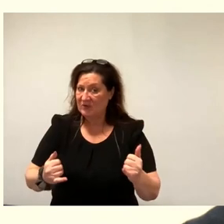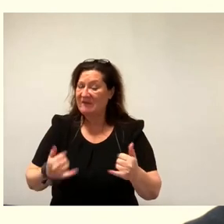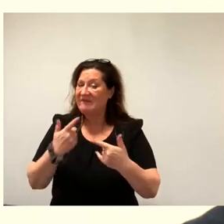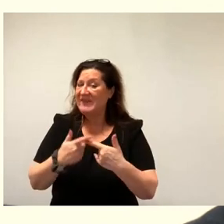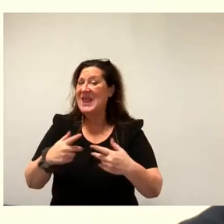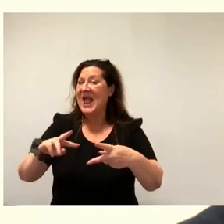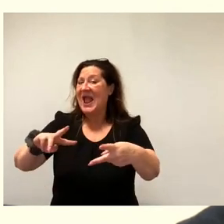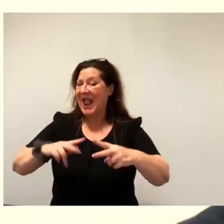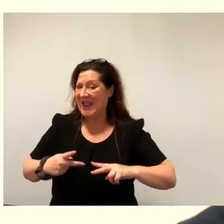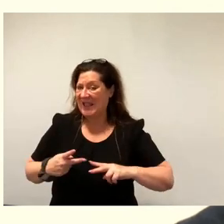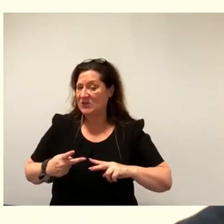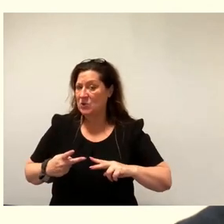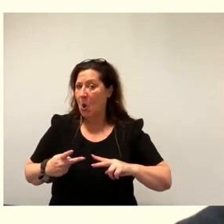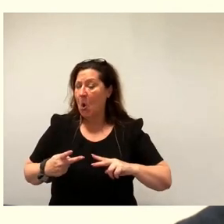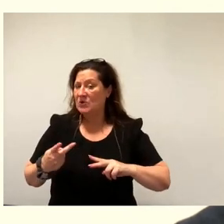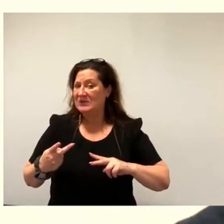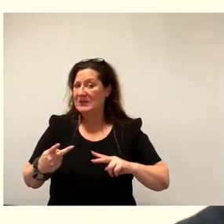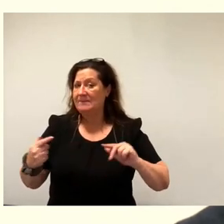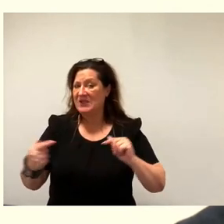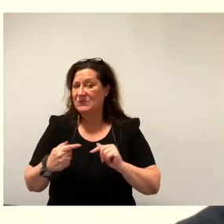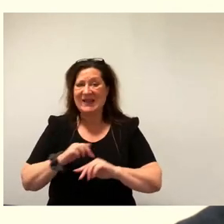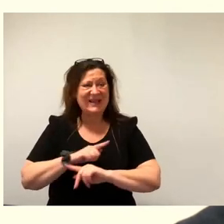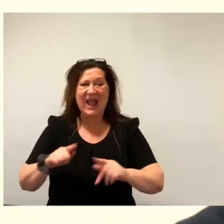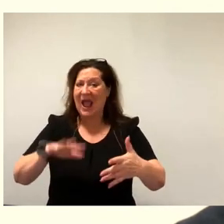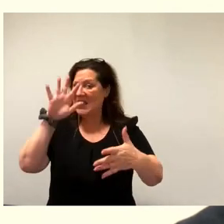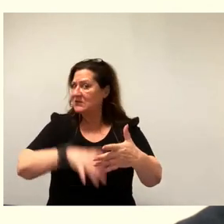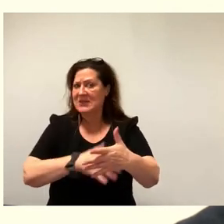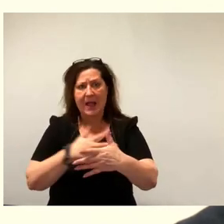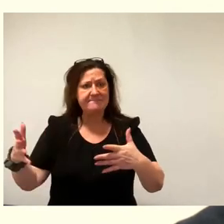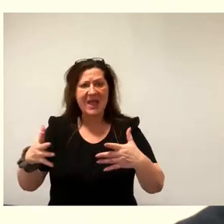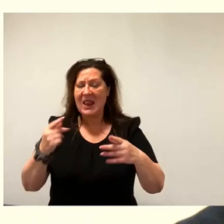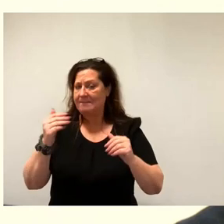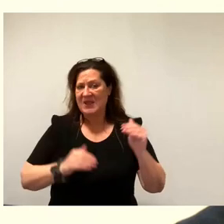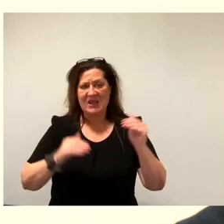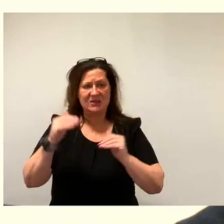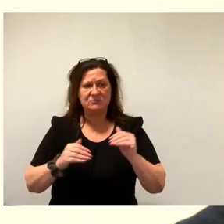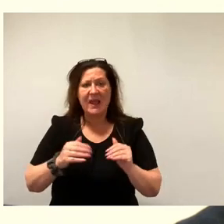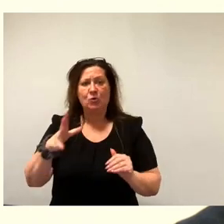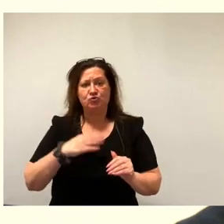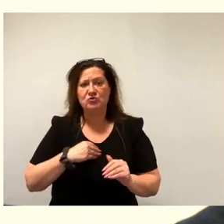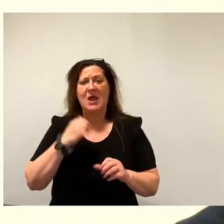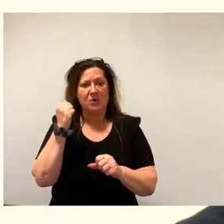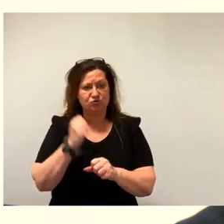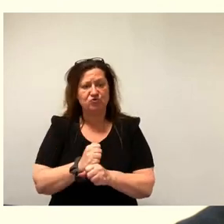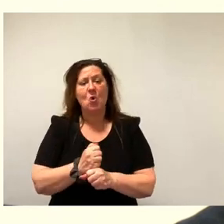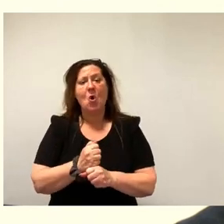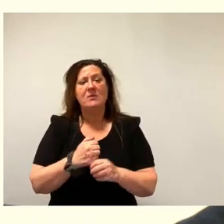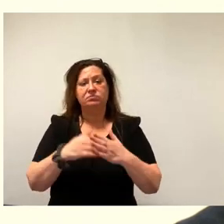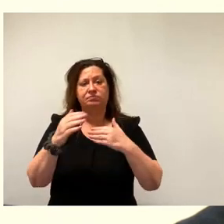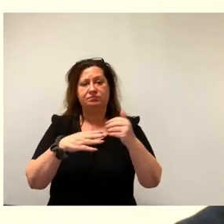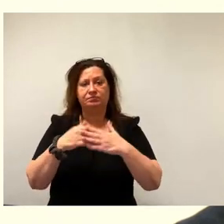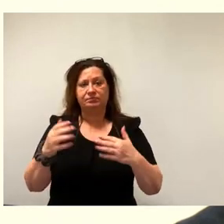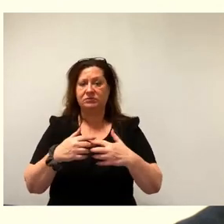und keinen Tabellenmietspiegel mit uns gemeinsam erarbeitet. Ein Regressionsmietspiegel